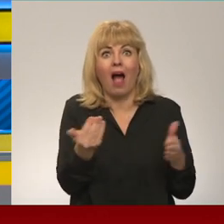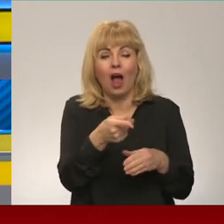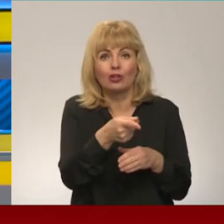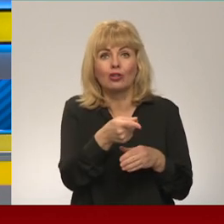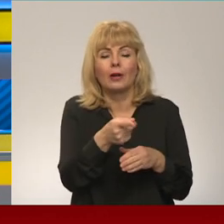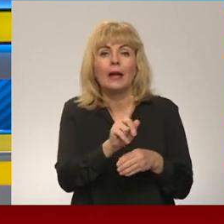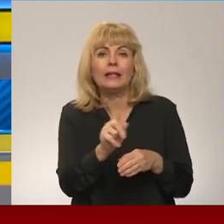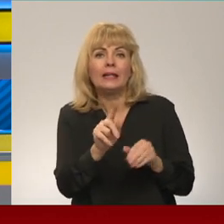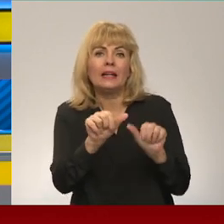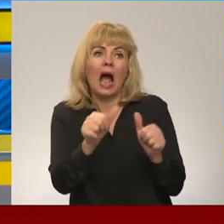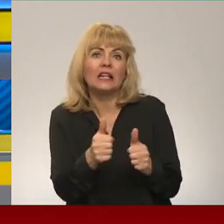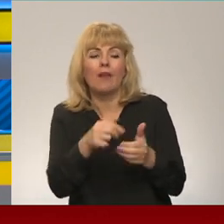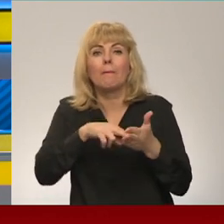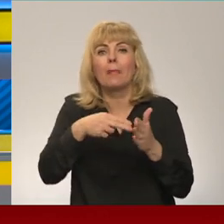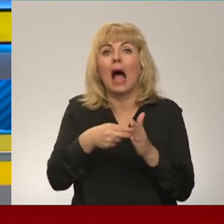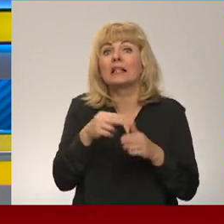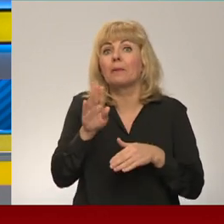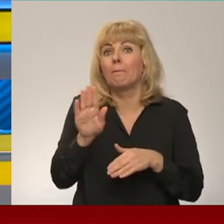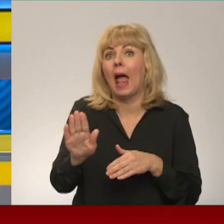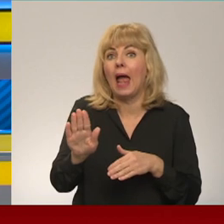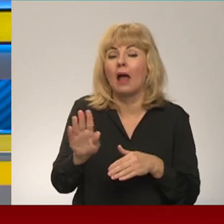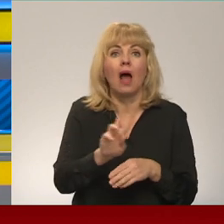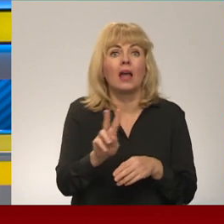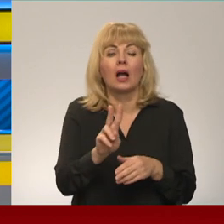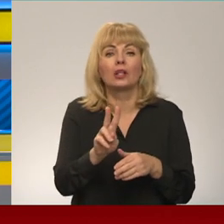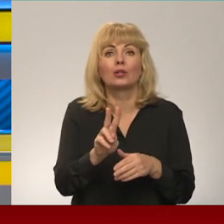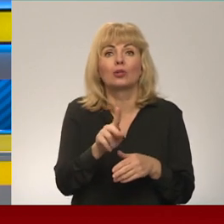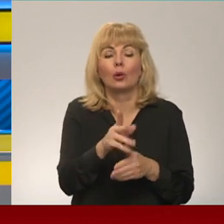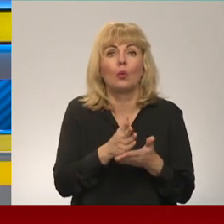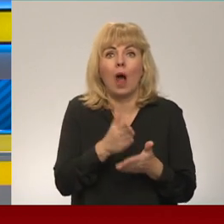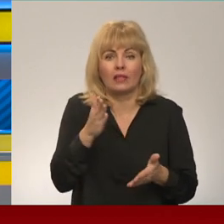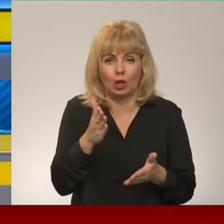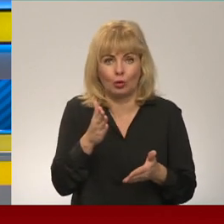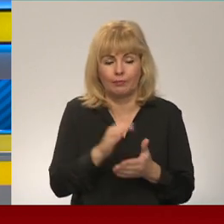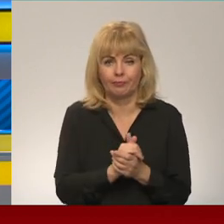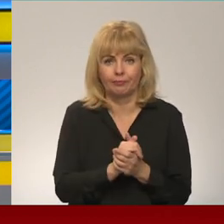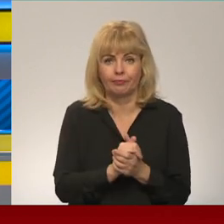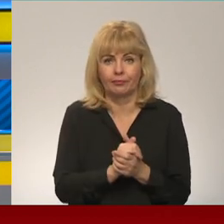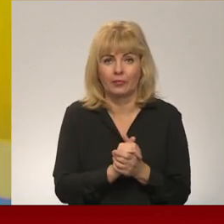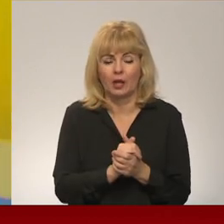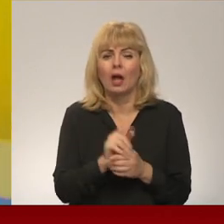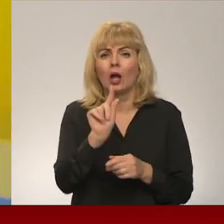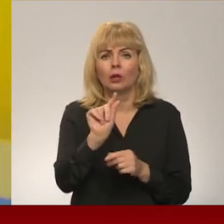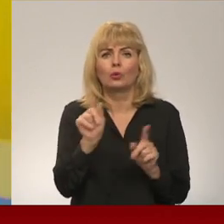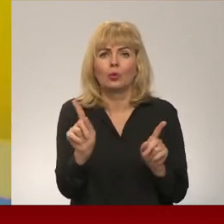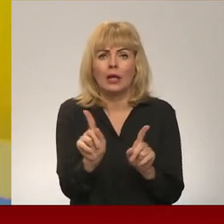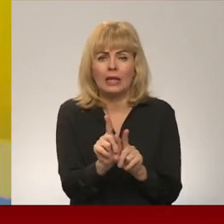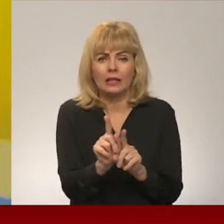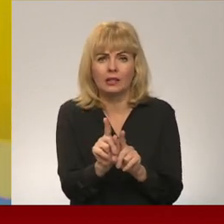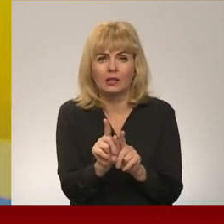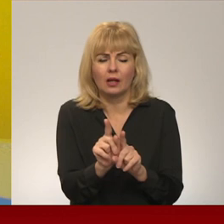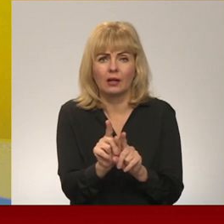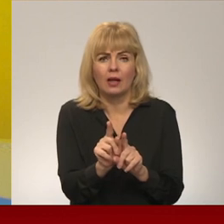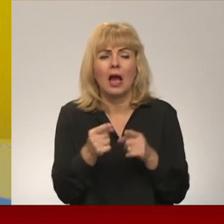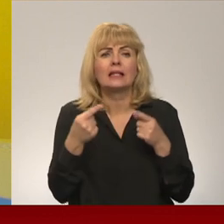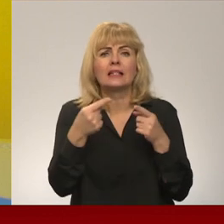kāds plāns B gadījumam, kaut kas no tā noteikti. Un vēl pavisam īsīm, strateģiskā